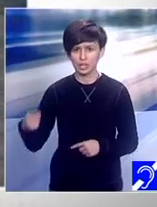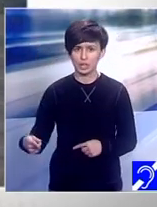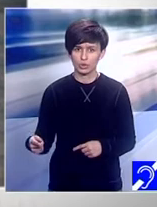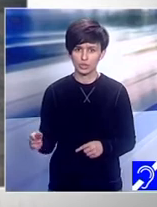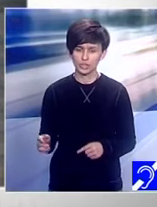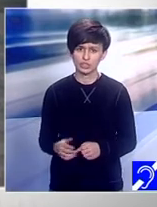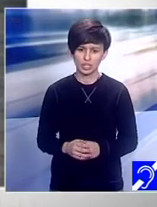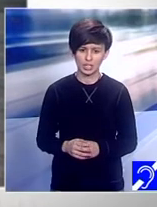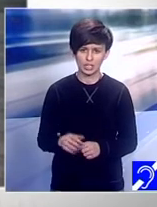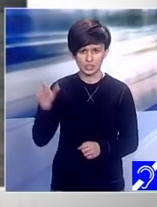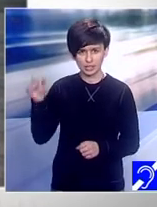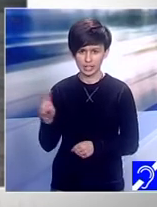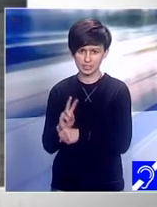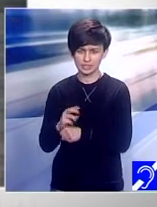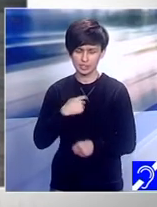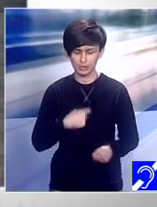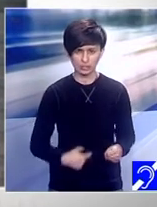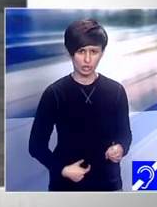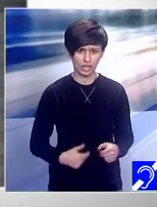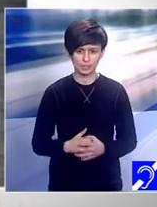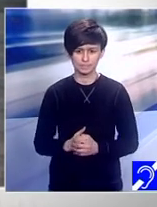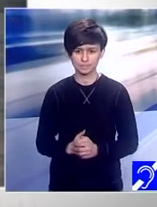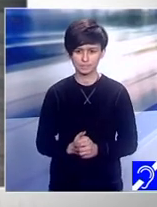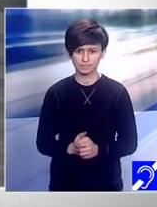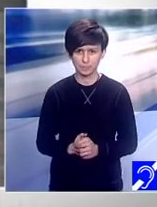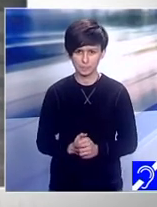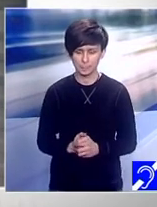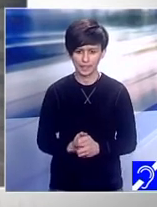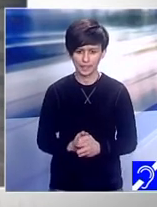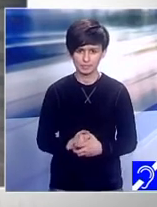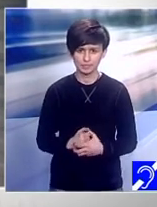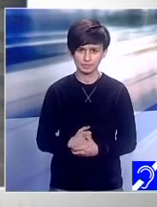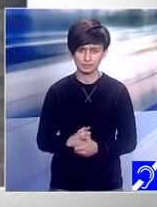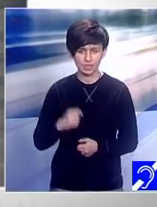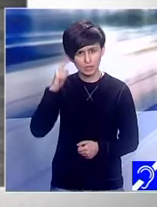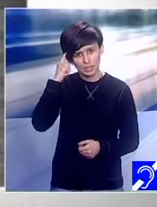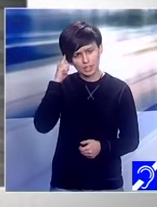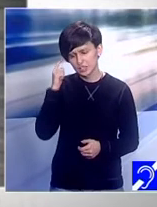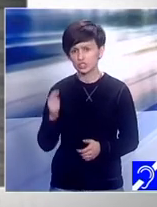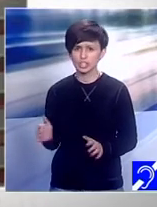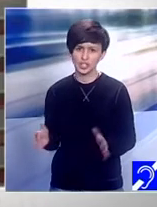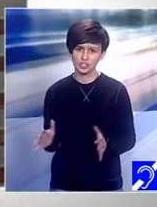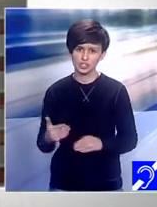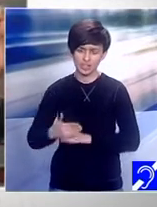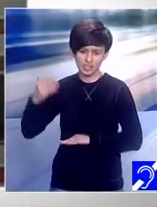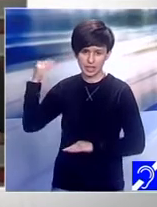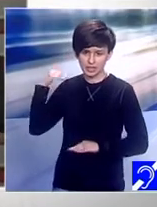întorc la povestea vieții tale. Știai ceva înainte să-i naști pe Mario și pe David despre sindromul Down?